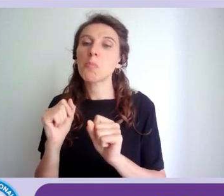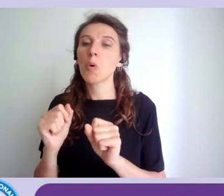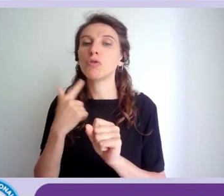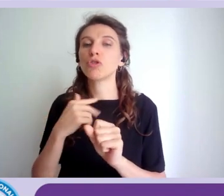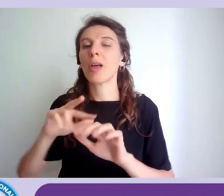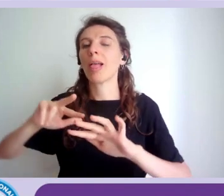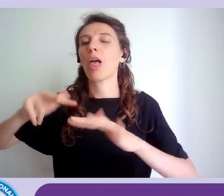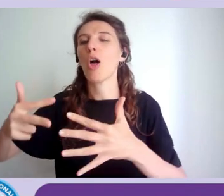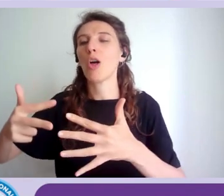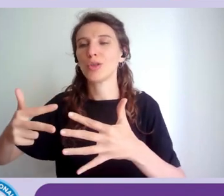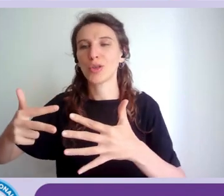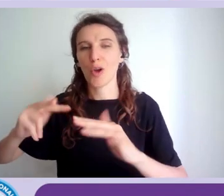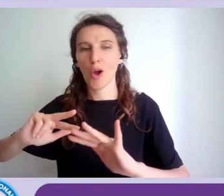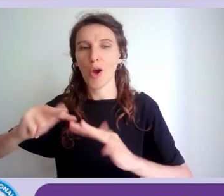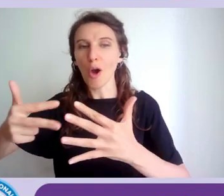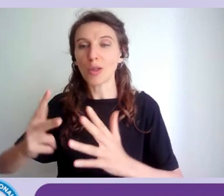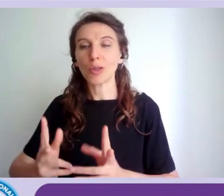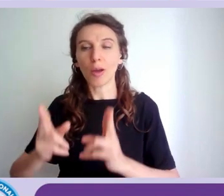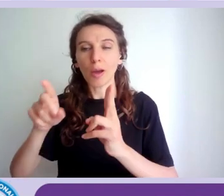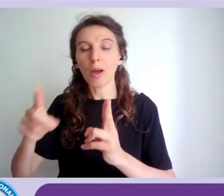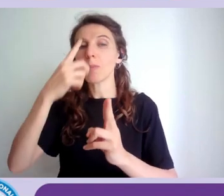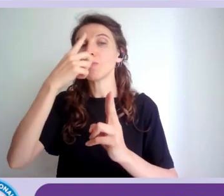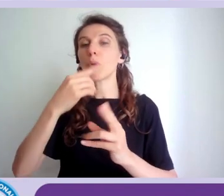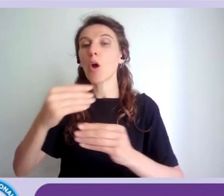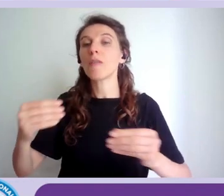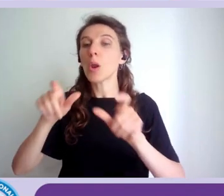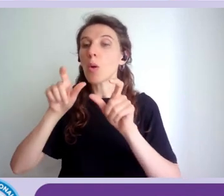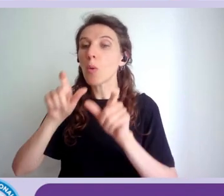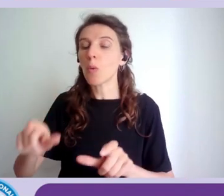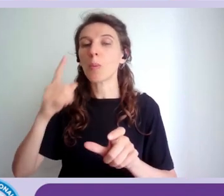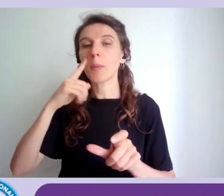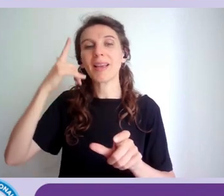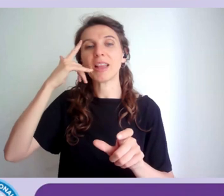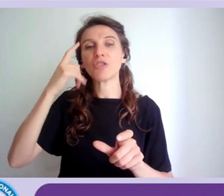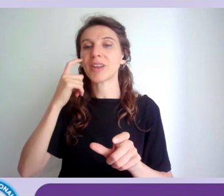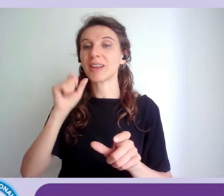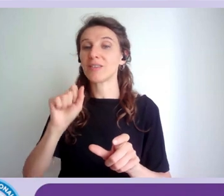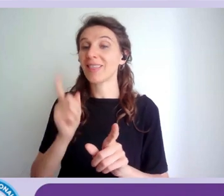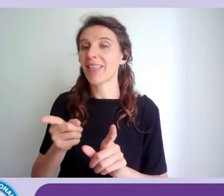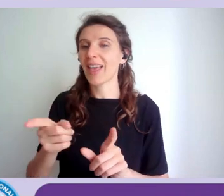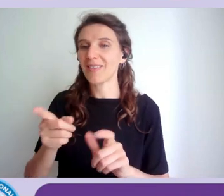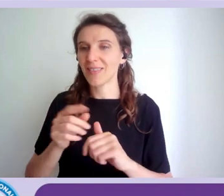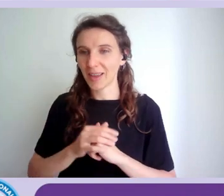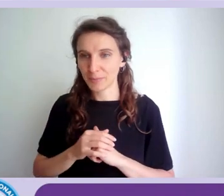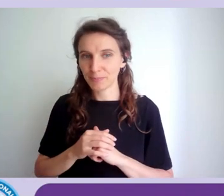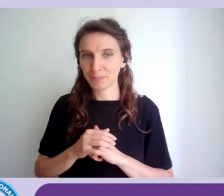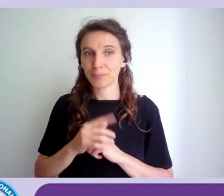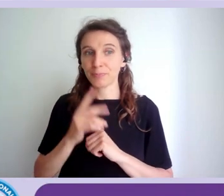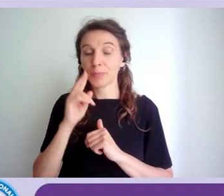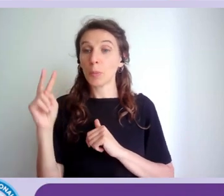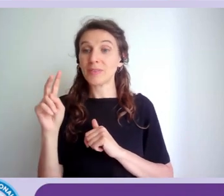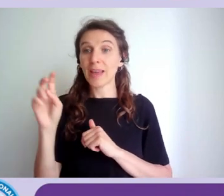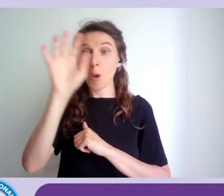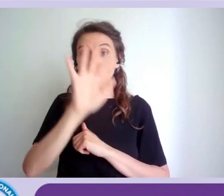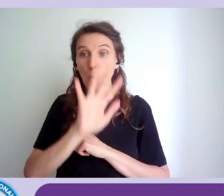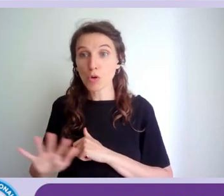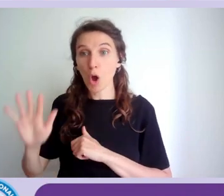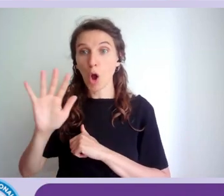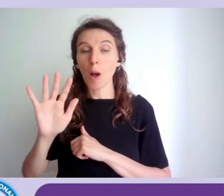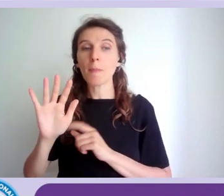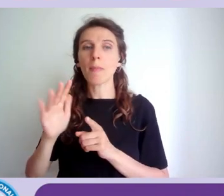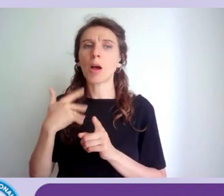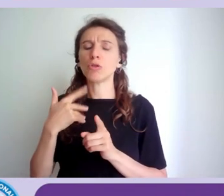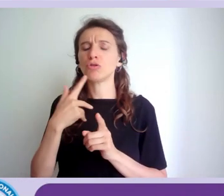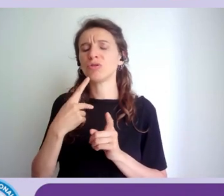relativa ai profili dedicati al mondo dell'intelligenza artificiale a livello europeo c'è una valanga di